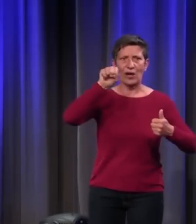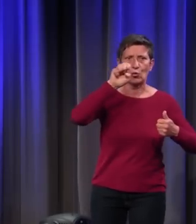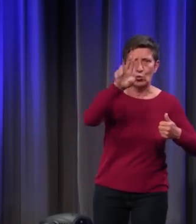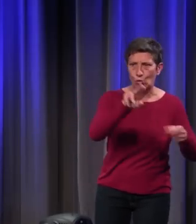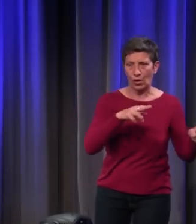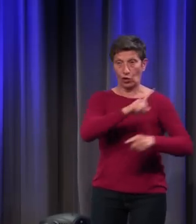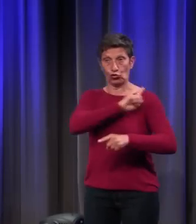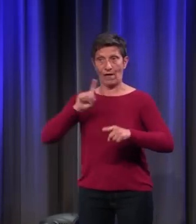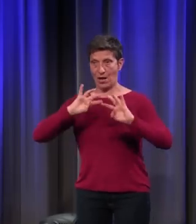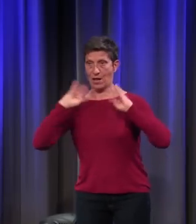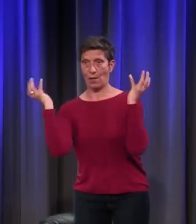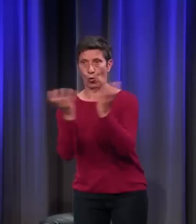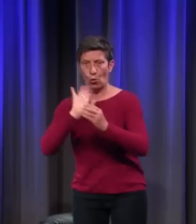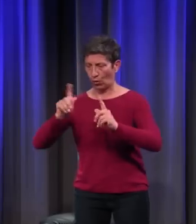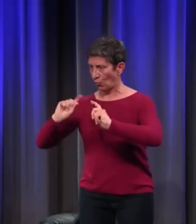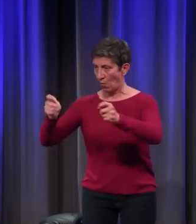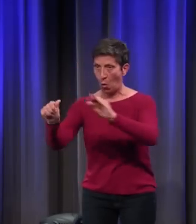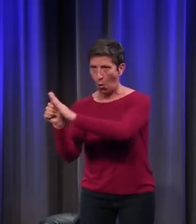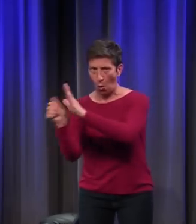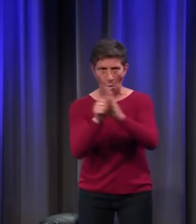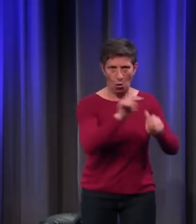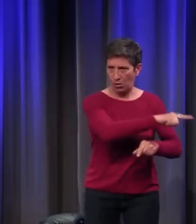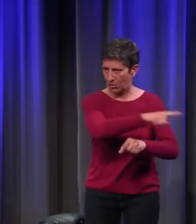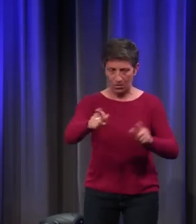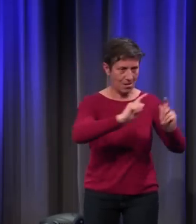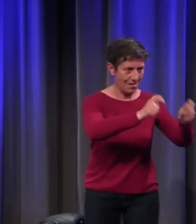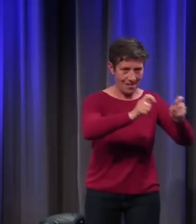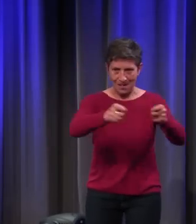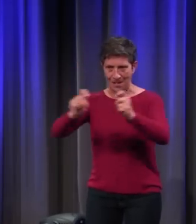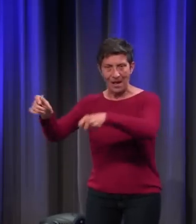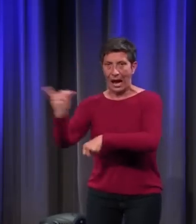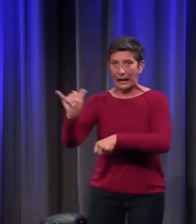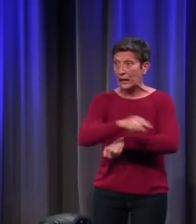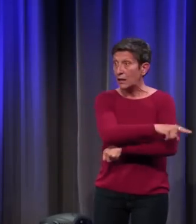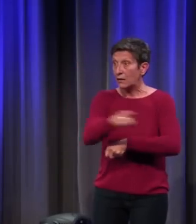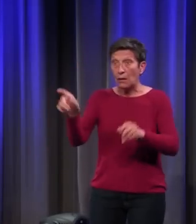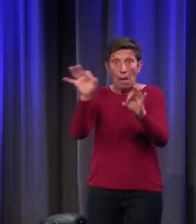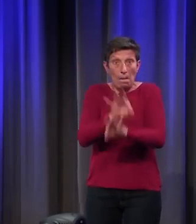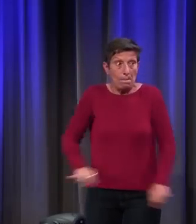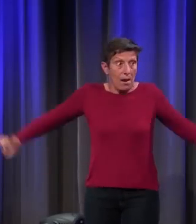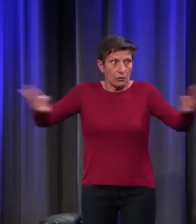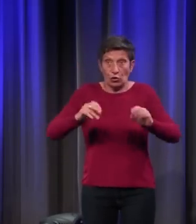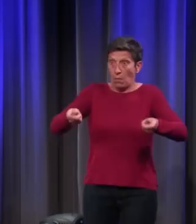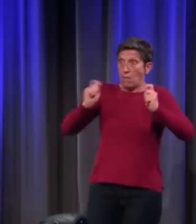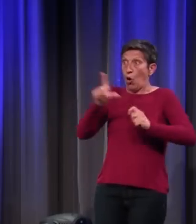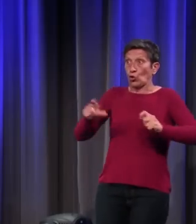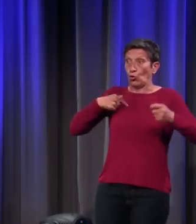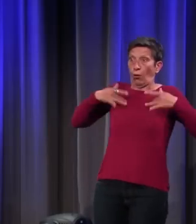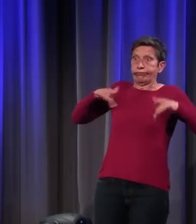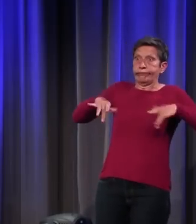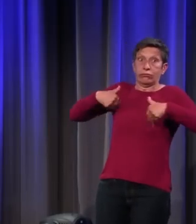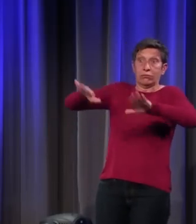rôles. Qui fera Arthur ? Qui fera Tristan ? Qui fera Gauvin ? Qui fera Perceval ? Personne ne veut faire Lancelot. C'est trop, trop